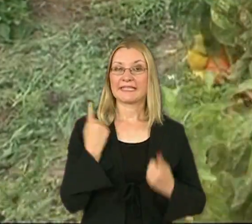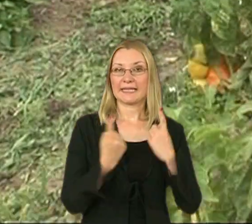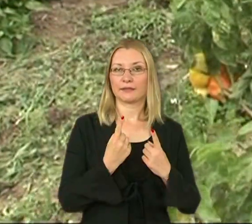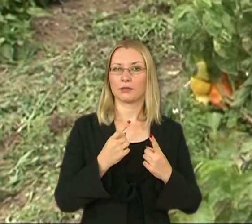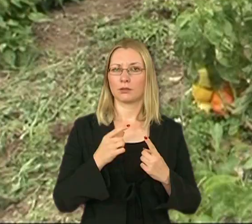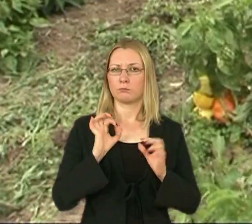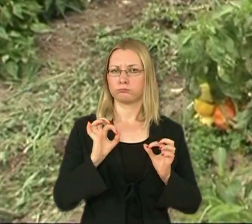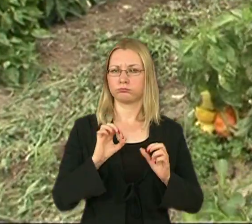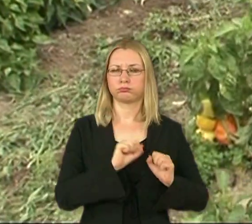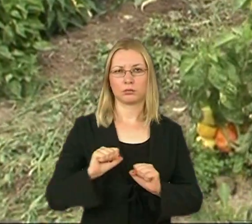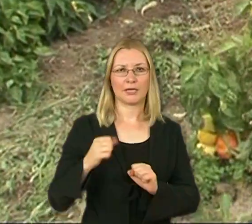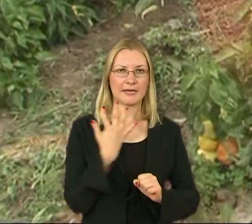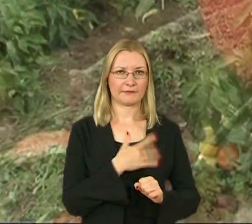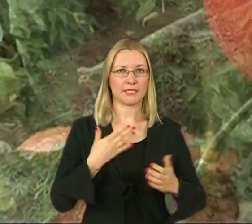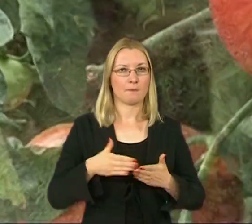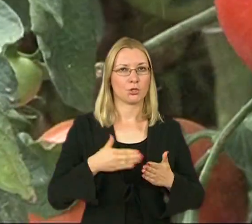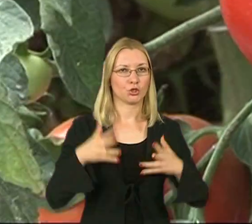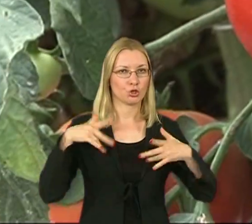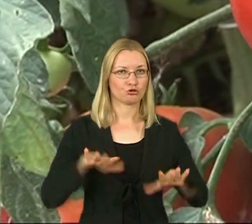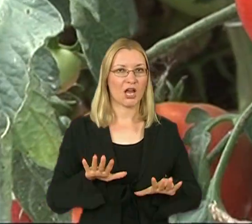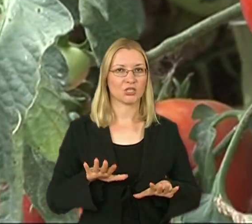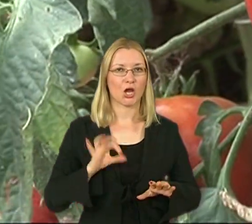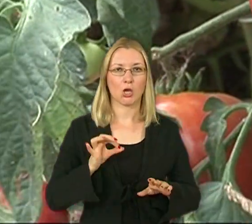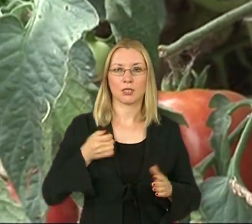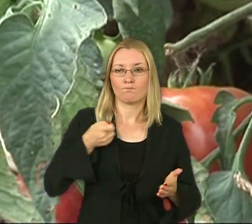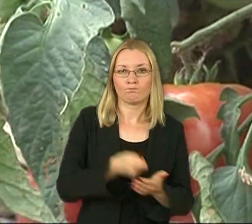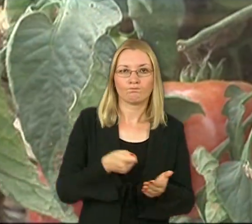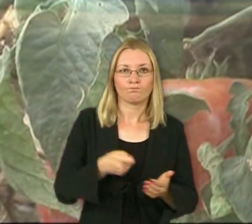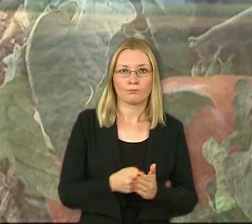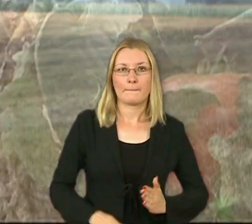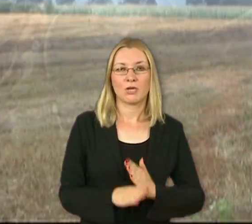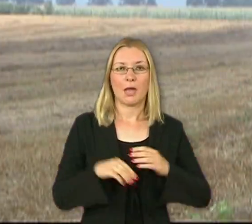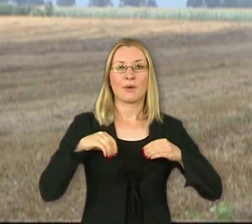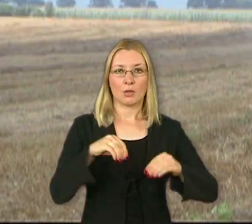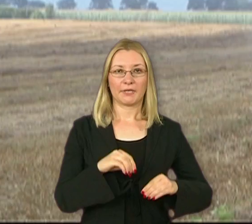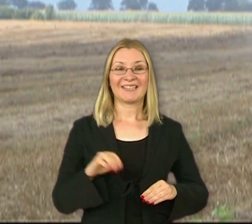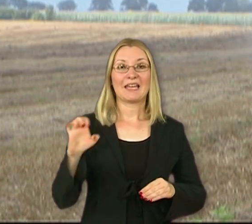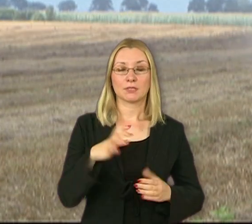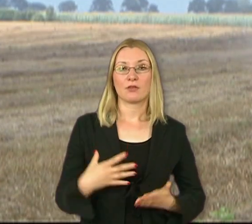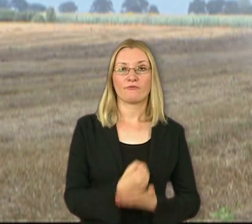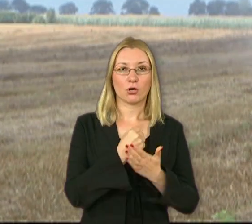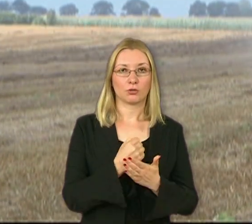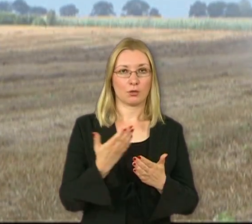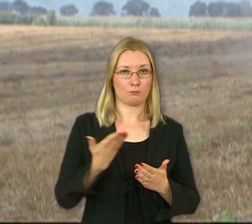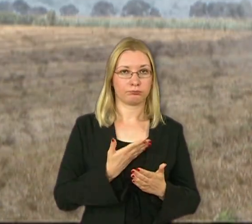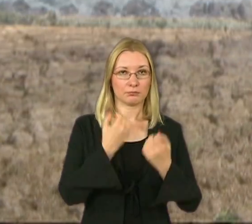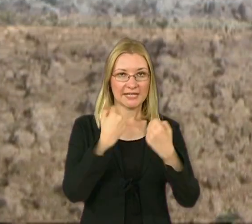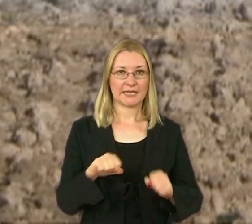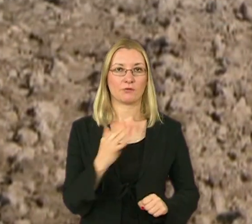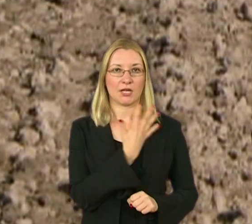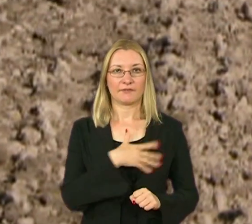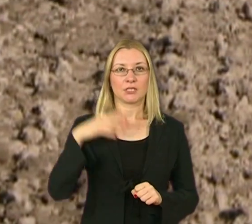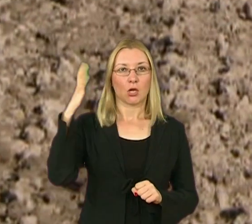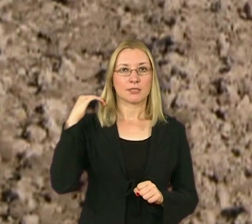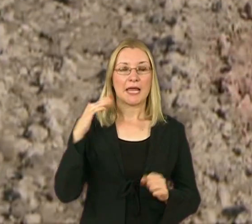europski standardi pridonjuće boljoj zaštiti hrvatskih potrušača. Osim izravnih potpora poljoprivrednicima, europski fondovi pridonjuće i razvoju